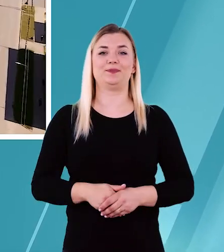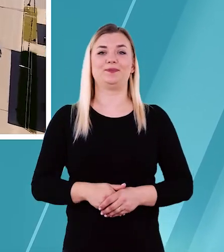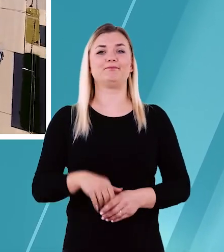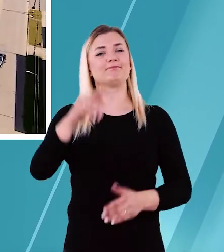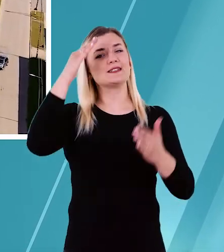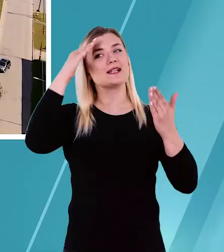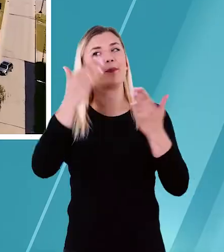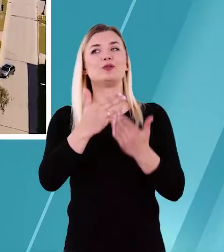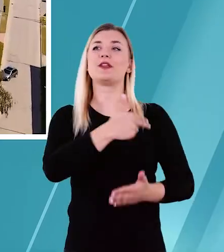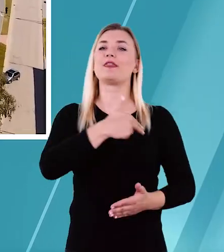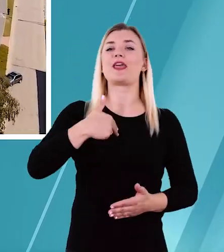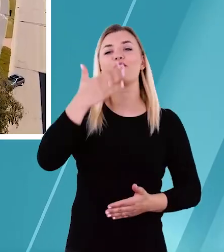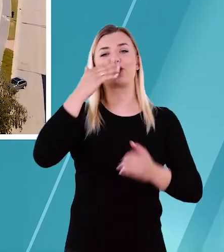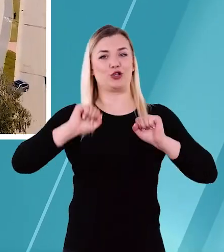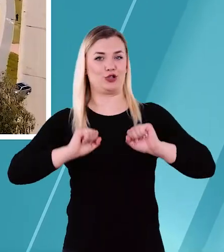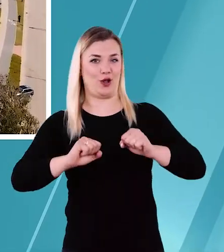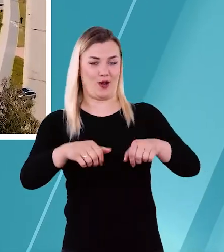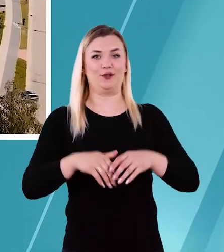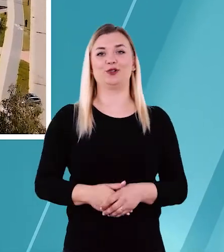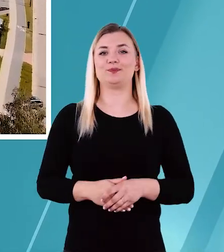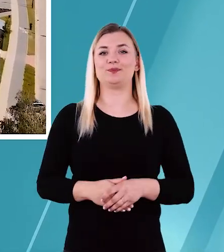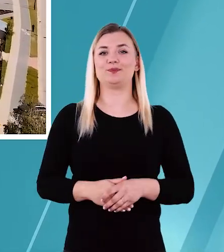Zapoznaj się z naszą działalnością.